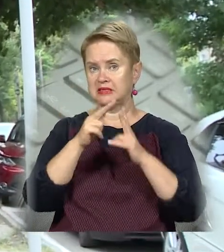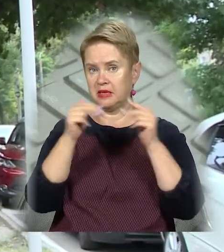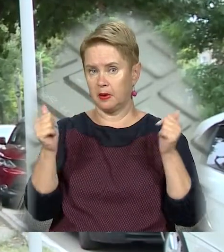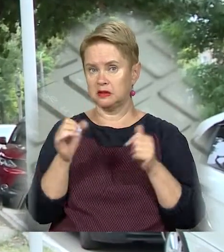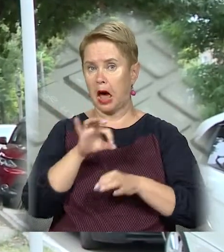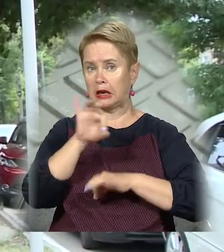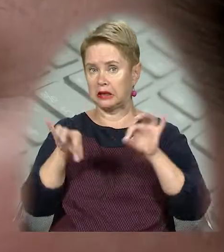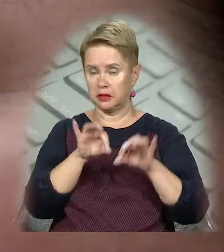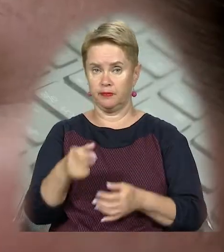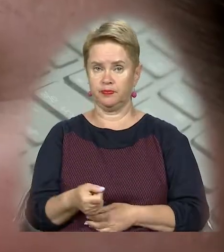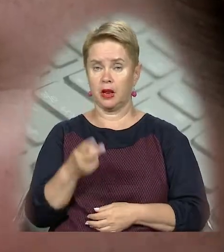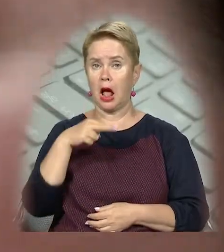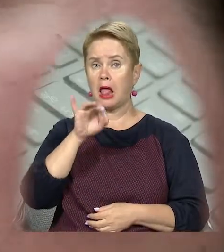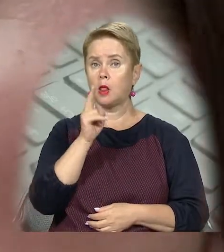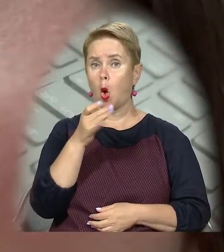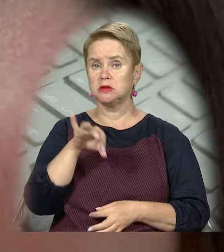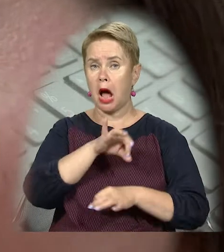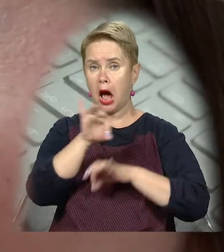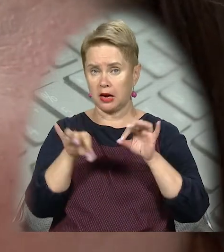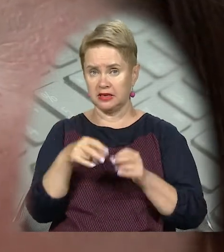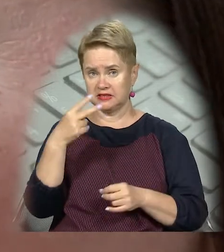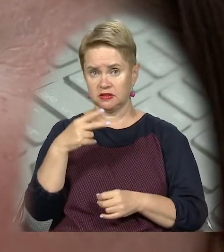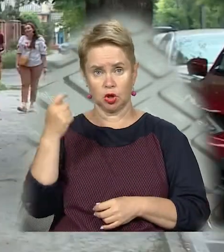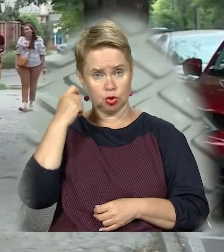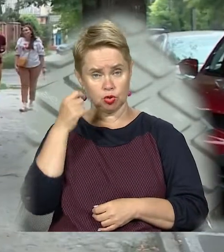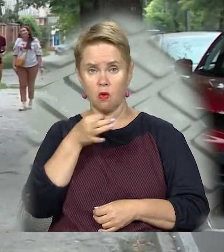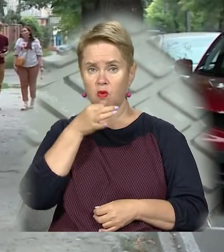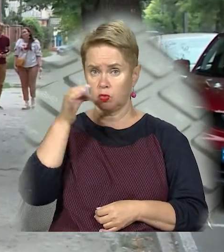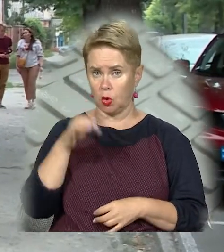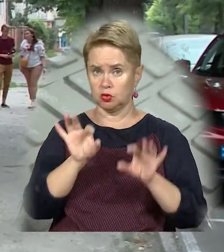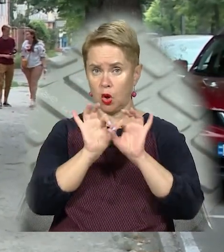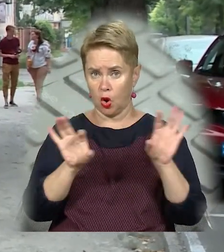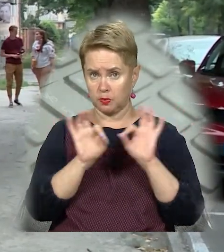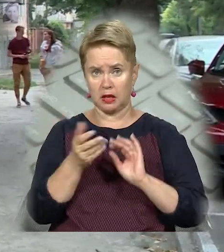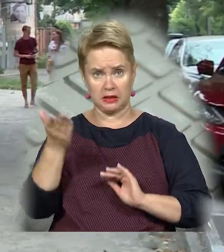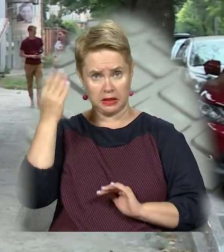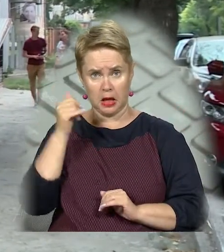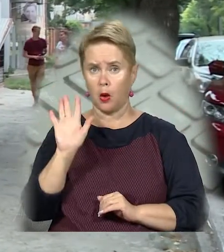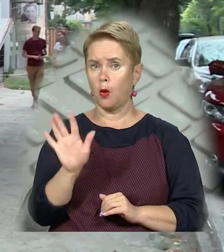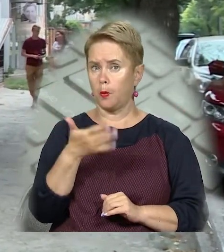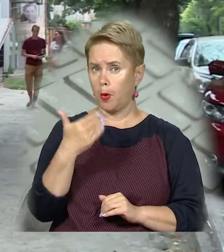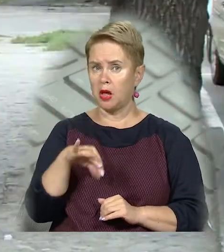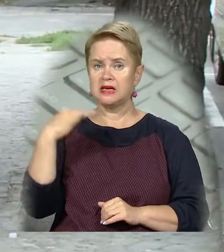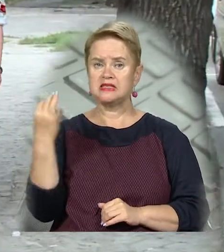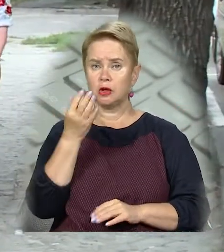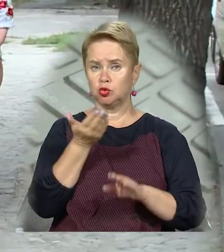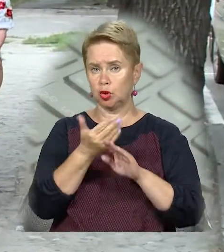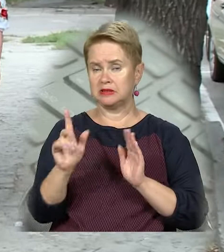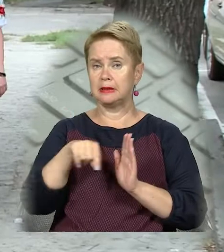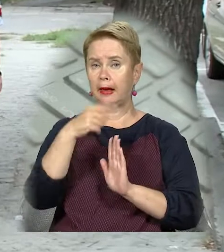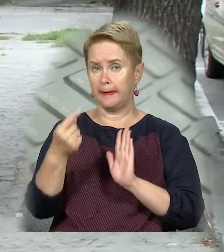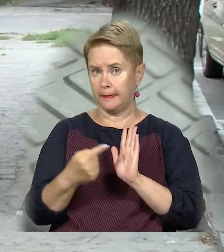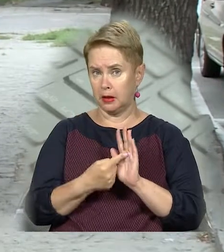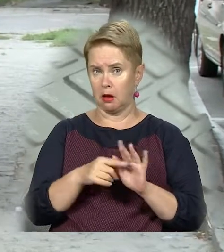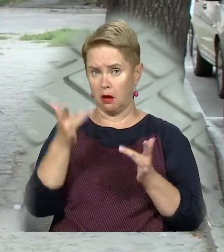дніпровських архітекторок. Яна Куницька – архітекторка з 20-річним досвідом. Розповідає, нещодавно прогулювалася історичною частиною